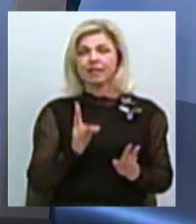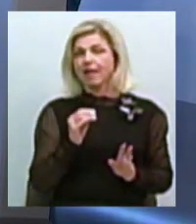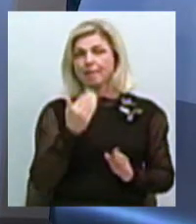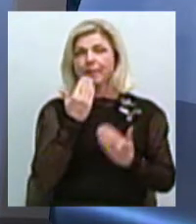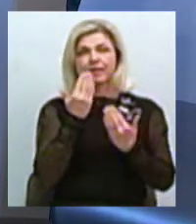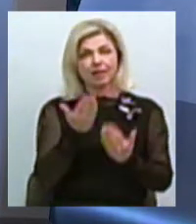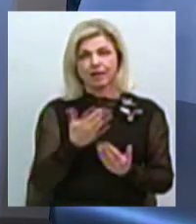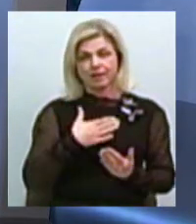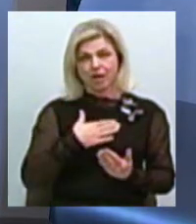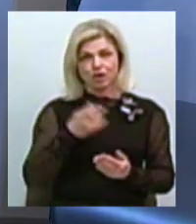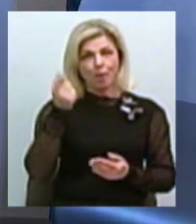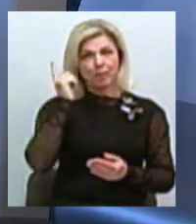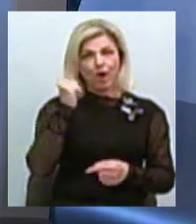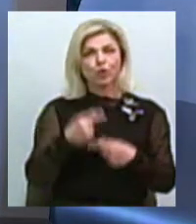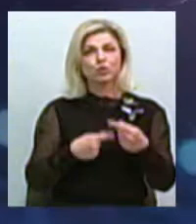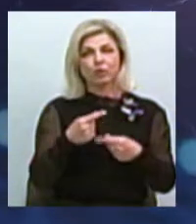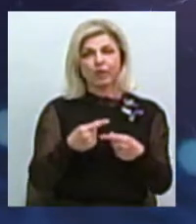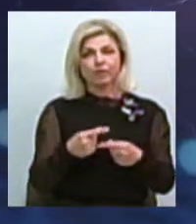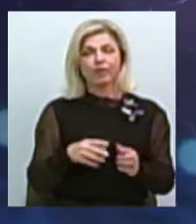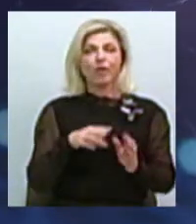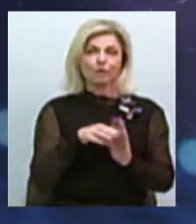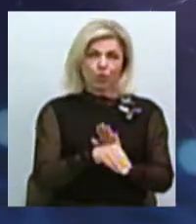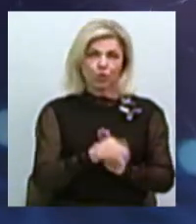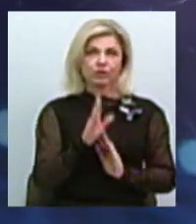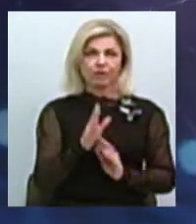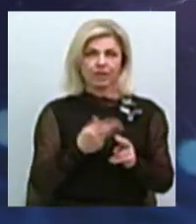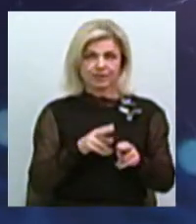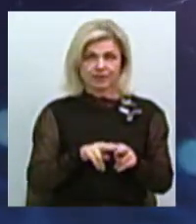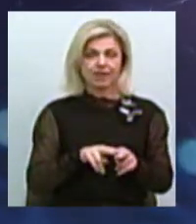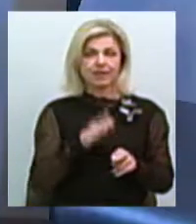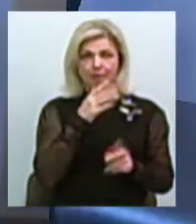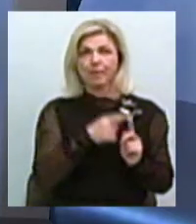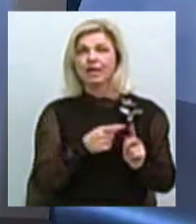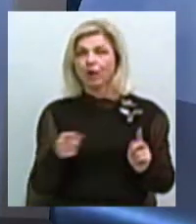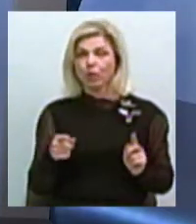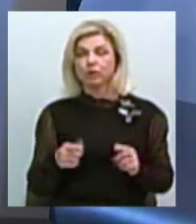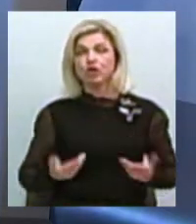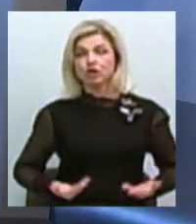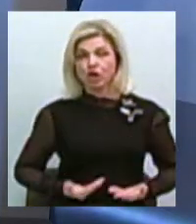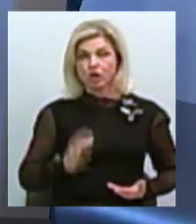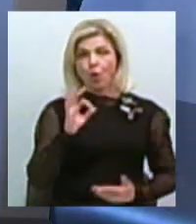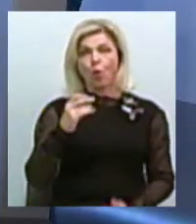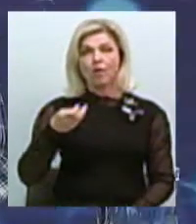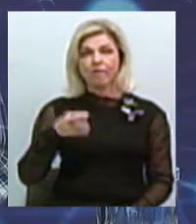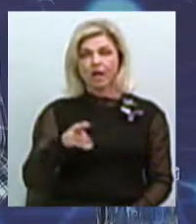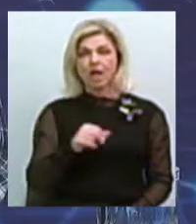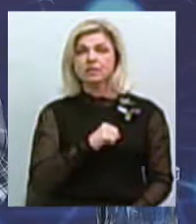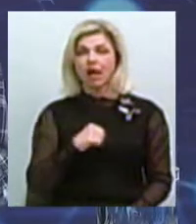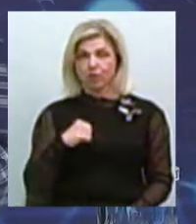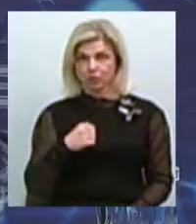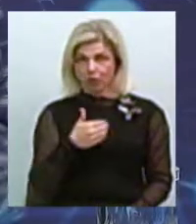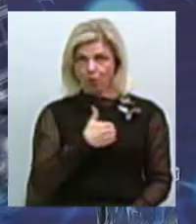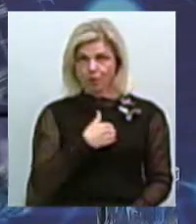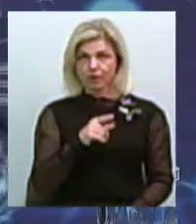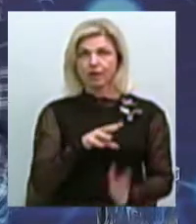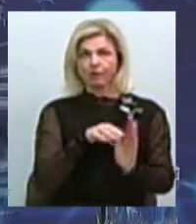у наших пращурів тоді, так, входити чи не входити до Римської імперії. Питали. Мешканці Ольвії вони самостійно захотіли туди йти, тому що